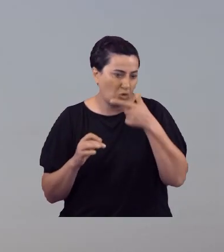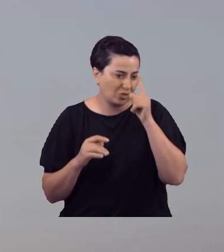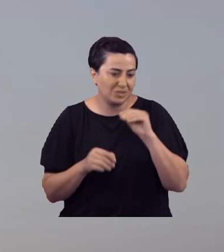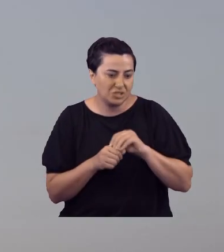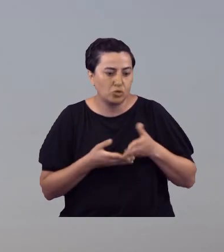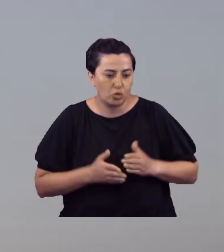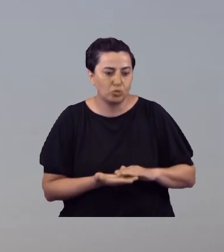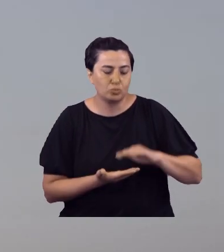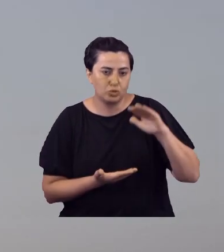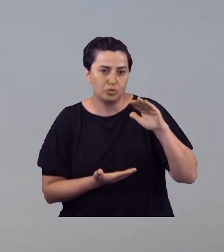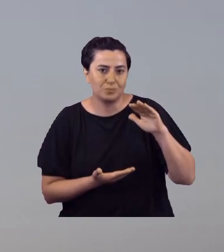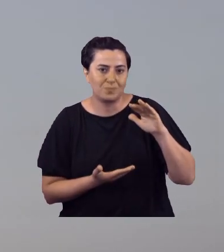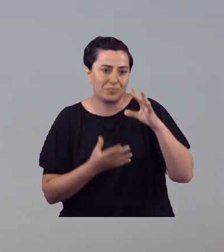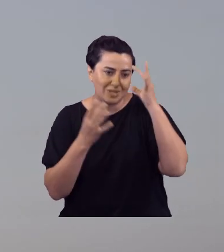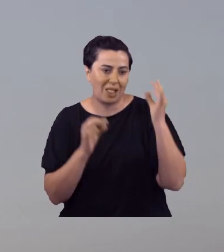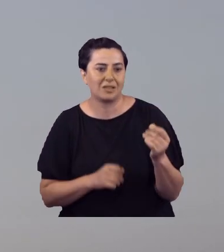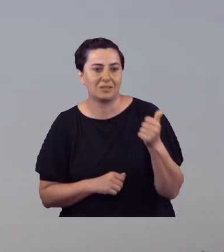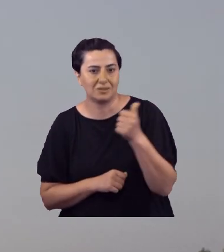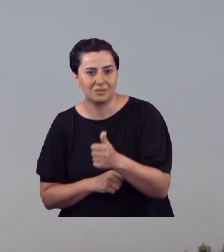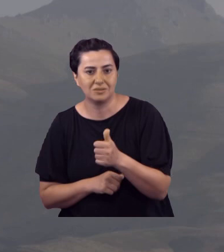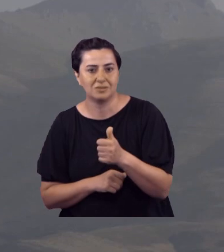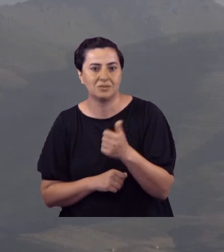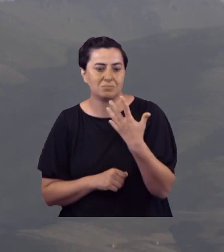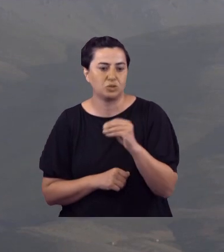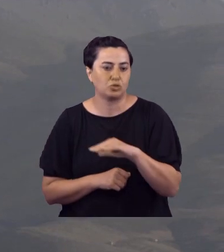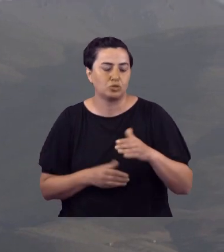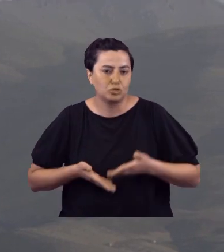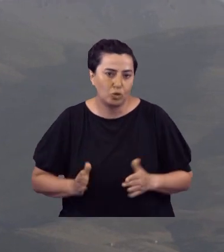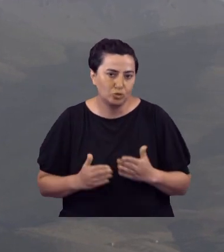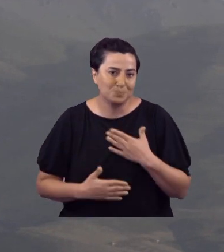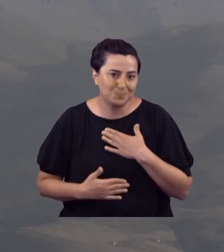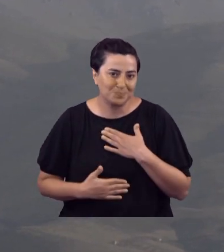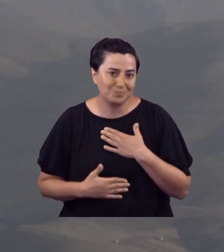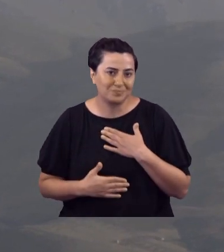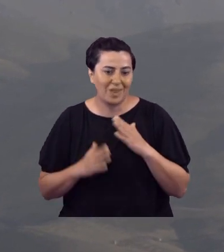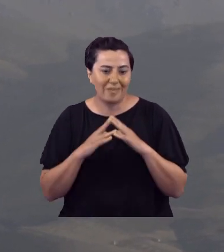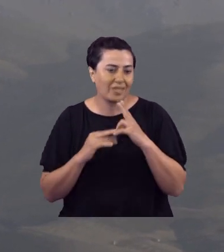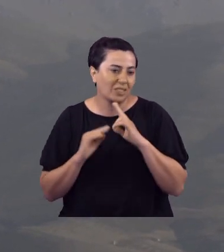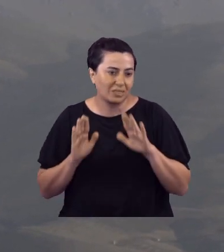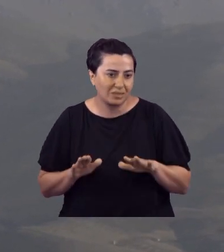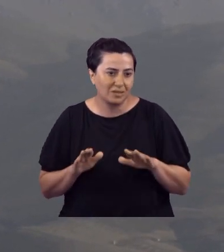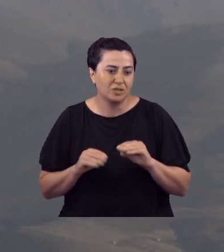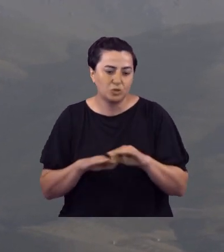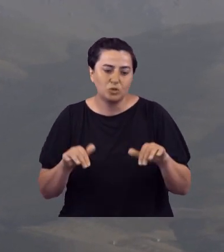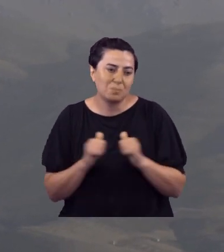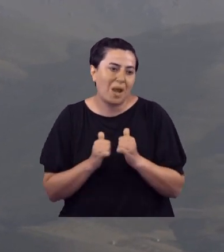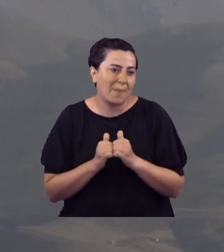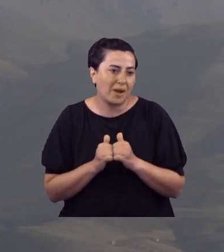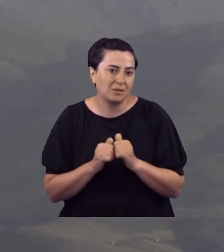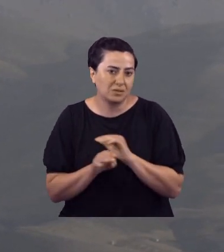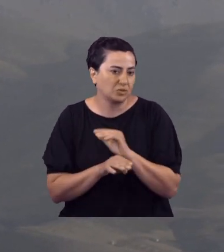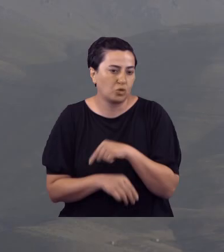doğdum, büyüdüm. Yüksekova'ya gelin geldim. Bu süreçte 5 çocuk dünyaya getirdim. Sadece öyle ev kadını, çocuklarla öyle